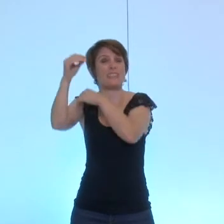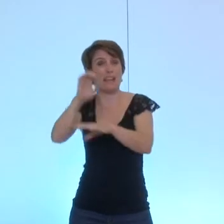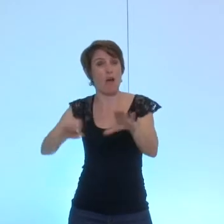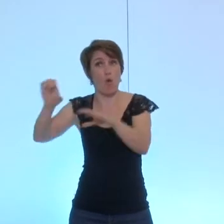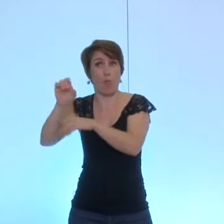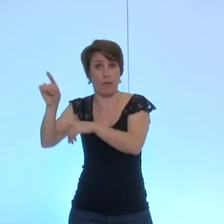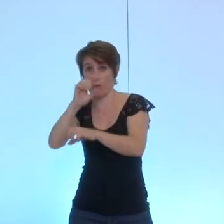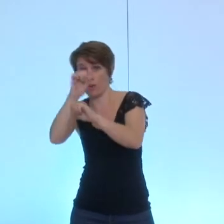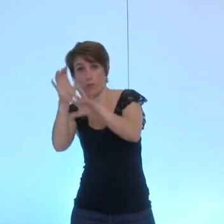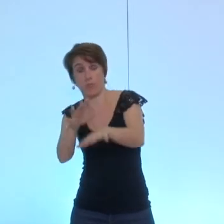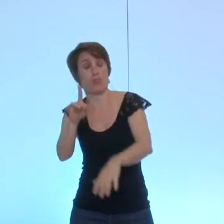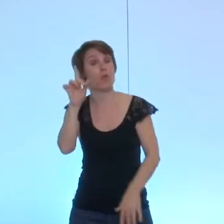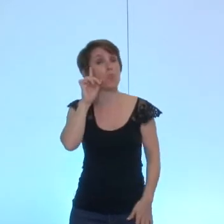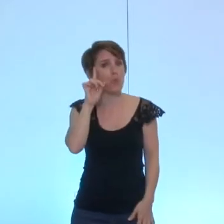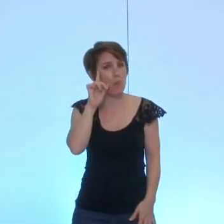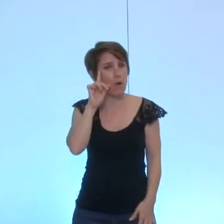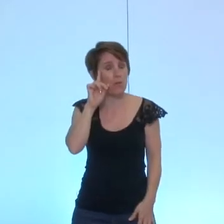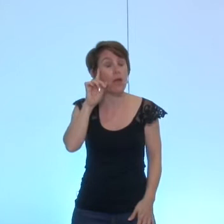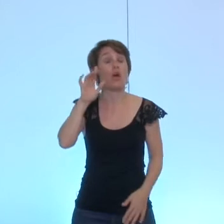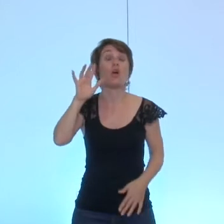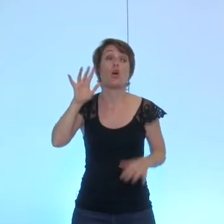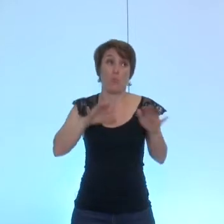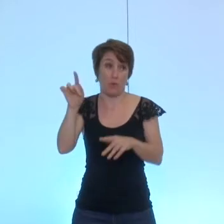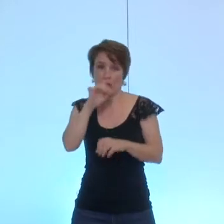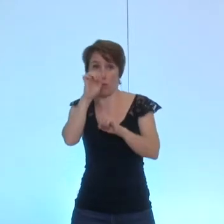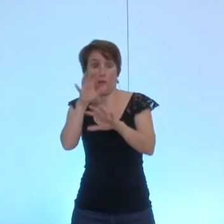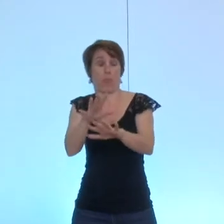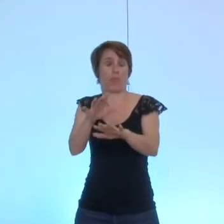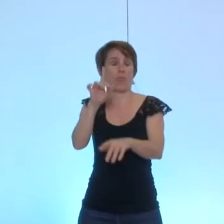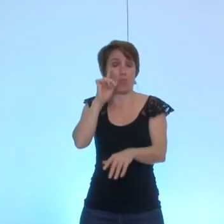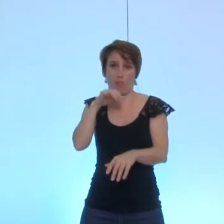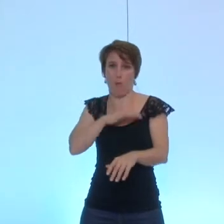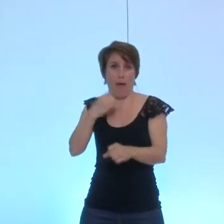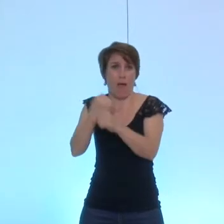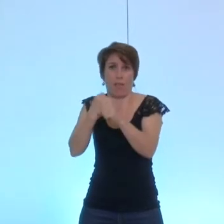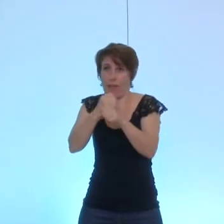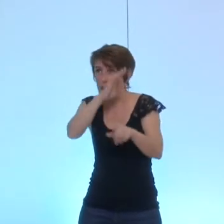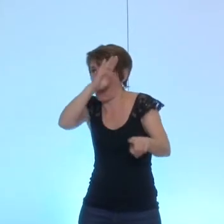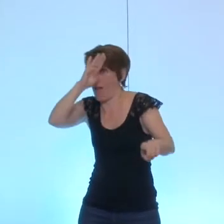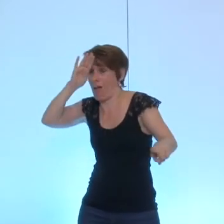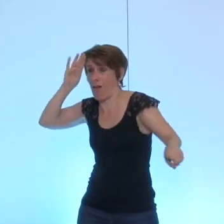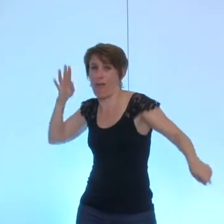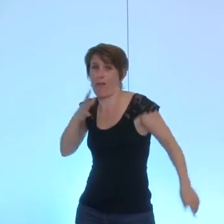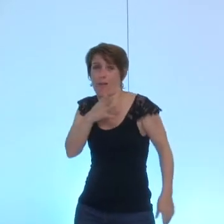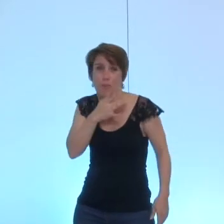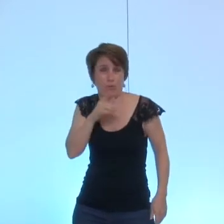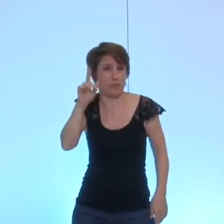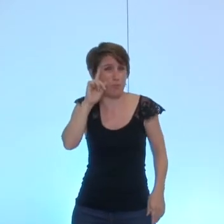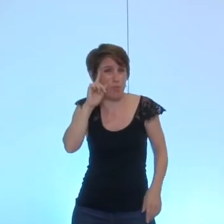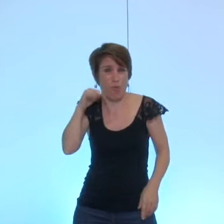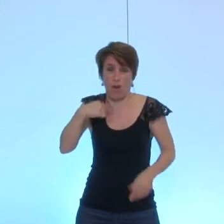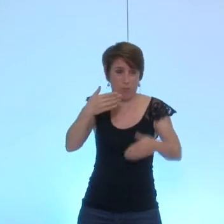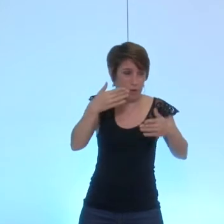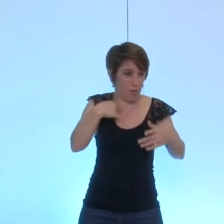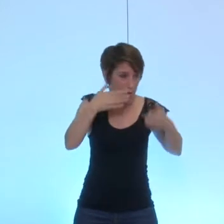pas surpris qu'il y ait renoncé pour cause d'ampleur de la tâche à accomplir s'intéresser aux gamelans balinets aux balafons